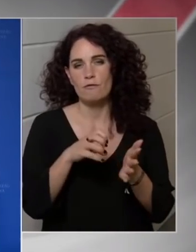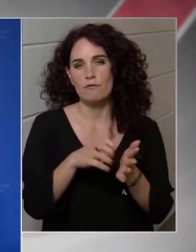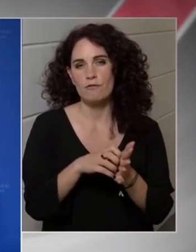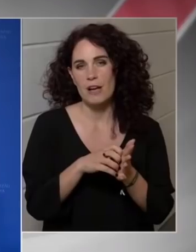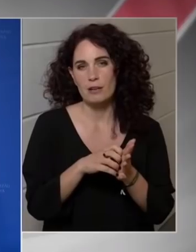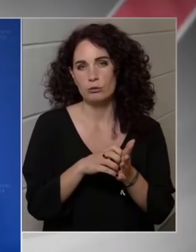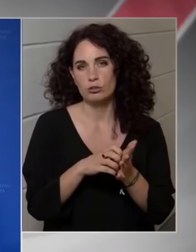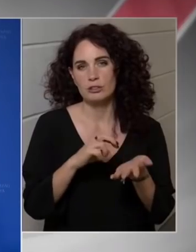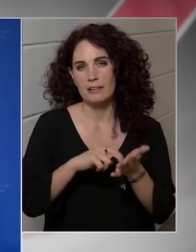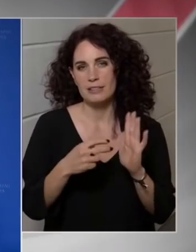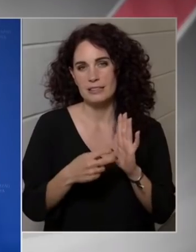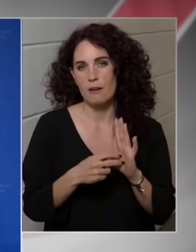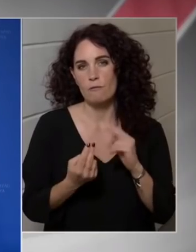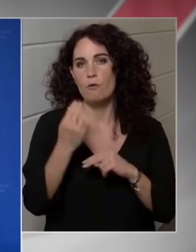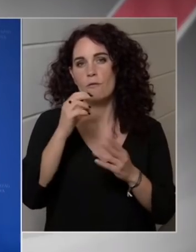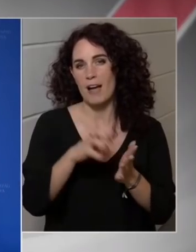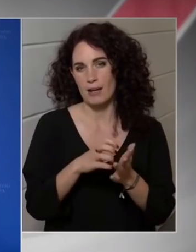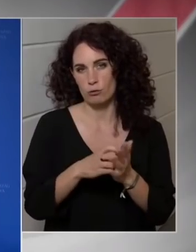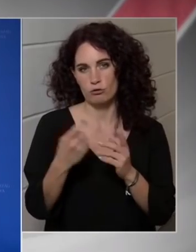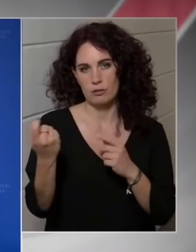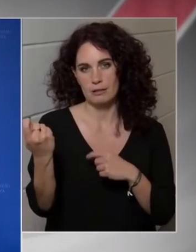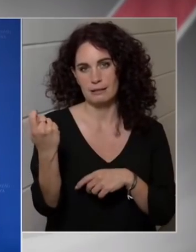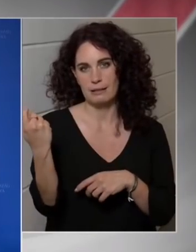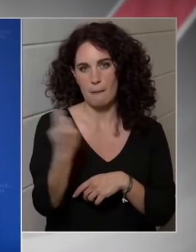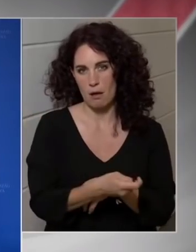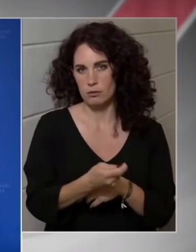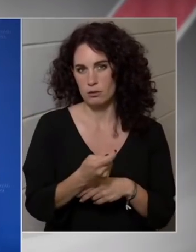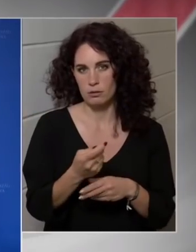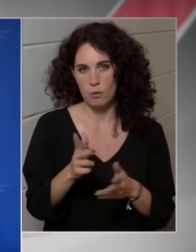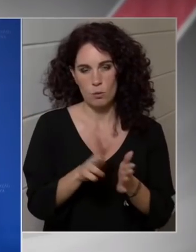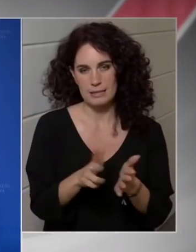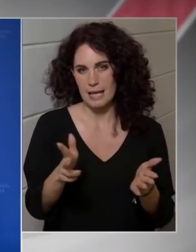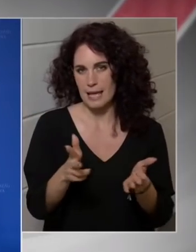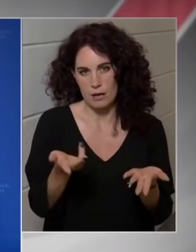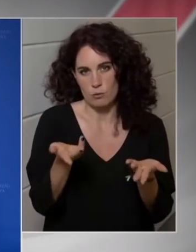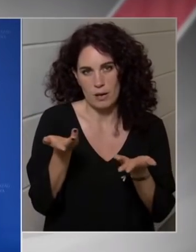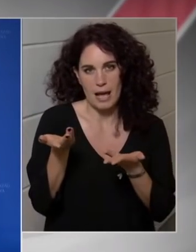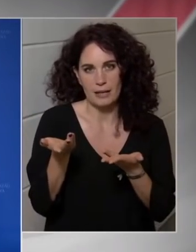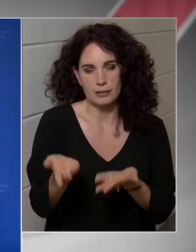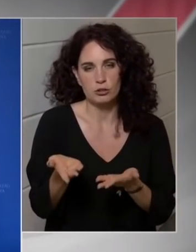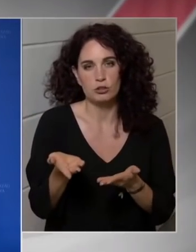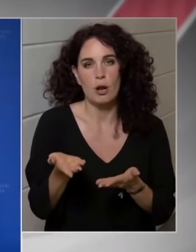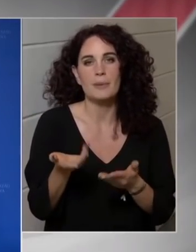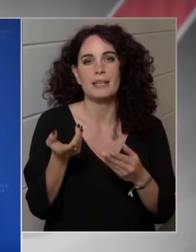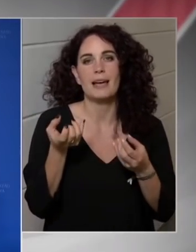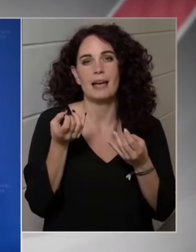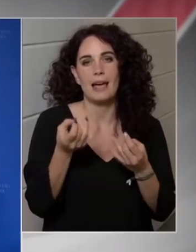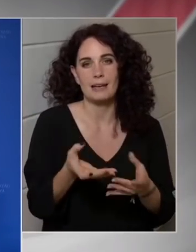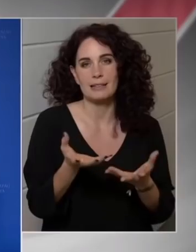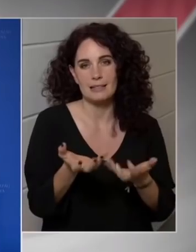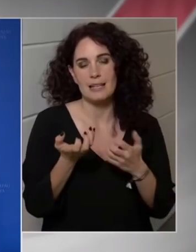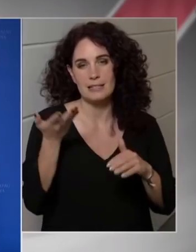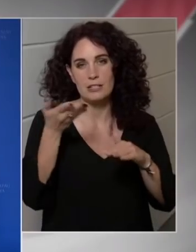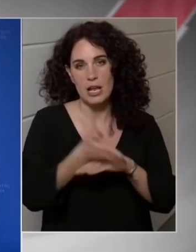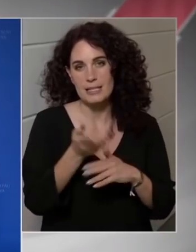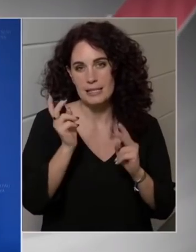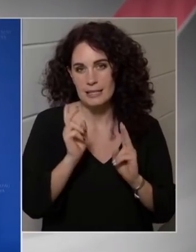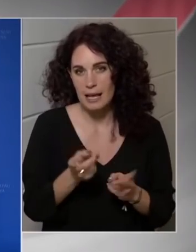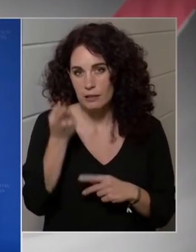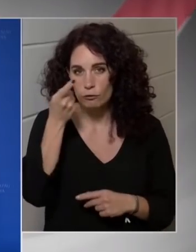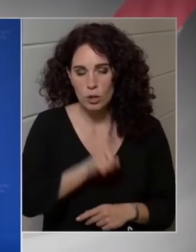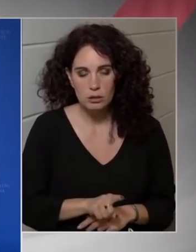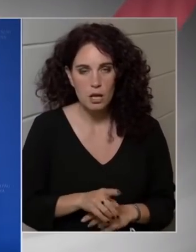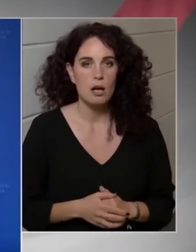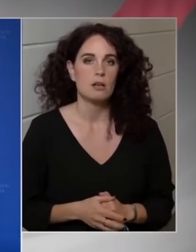tervezésénél a főváros nem adta meg azokat a hozzáerulásokat, amelyek az engedélyek megszerzéséhez kellettek volna.